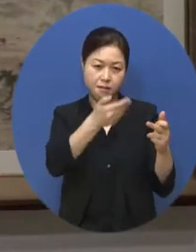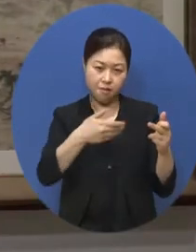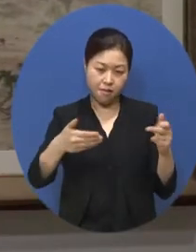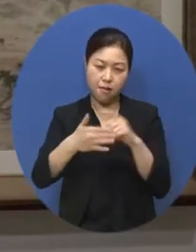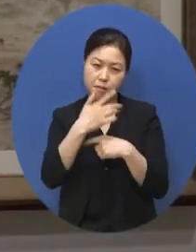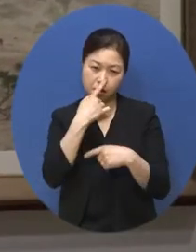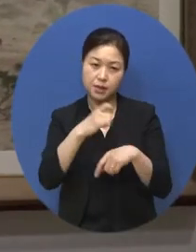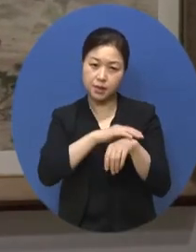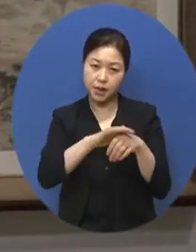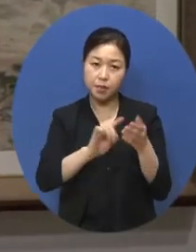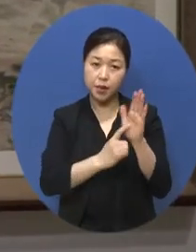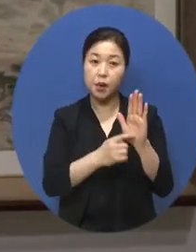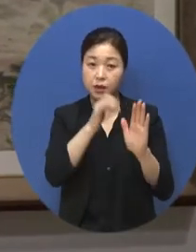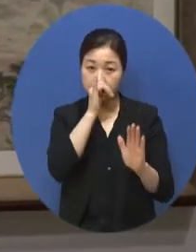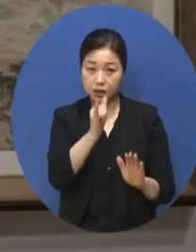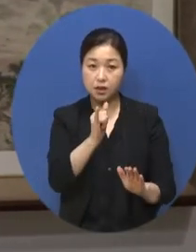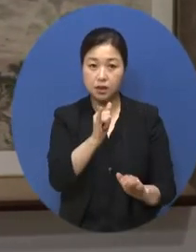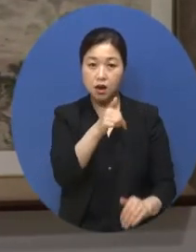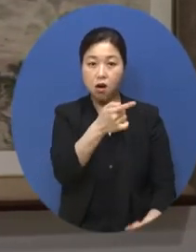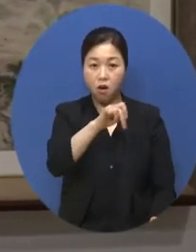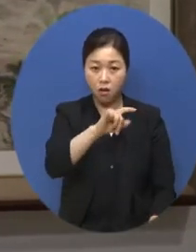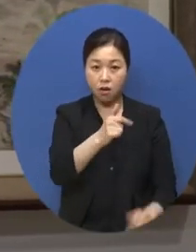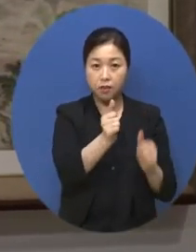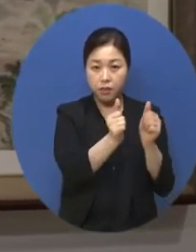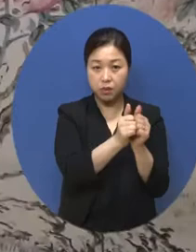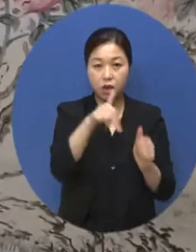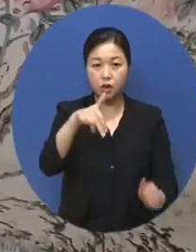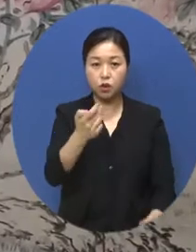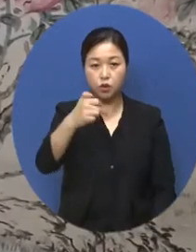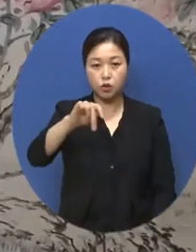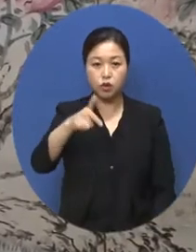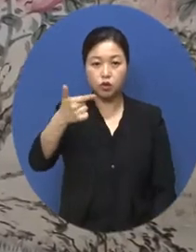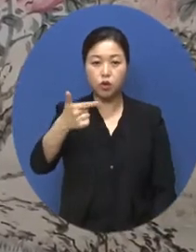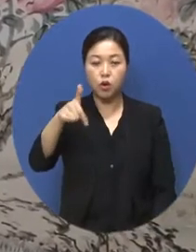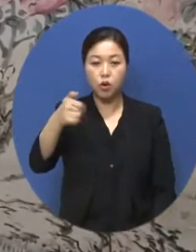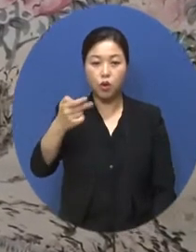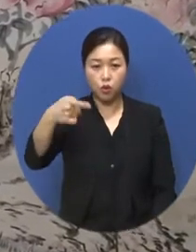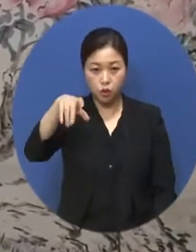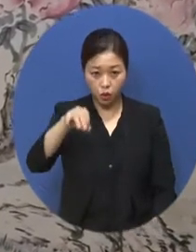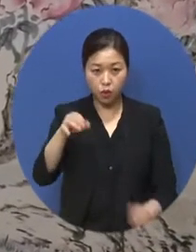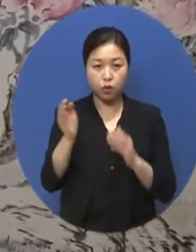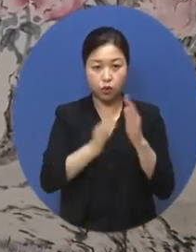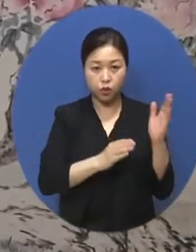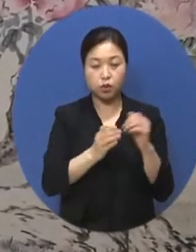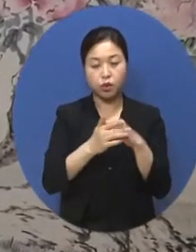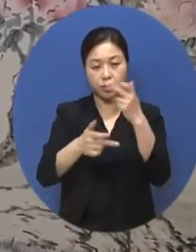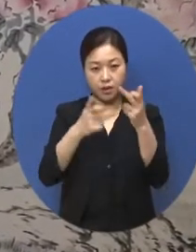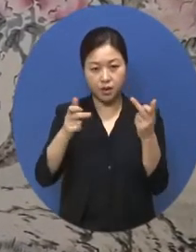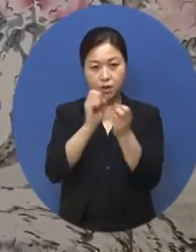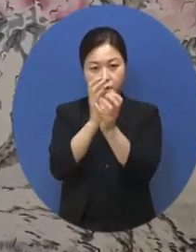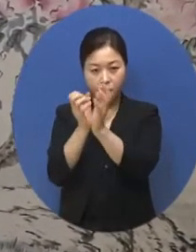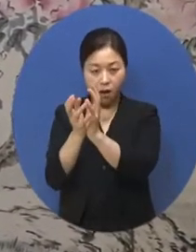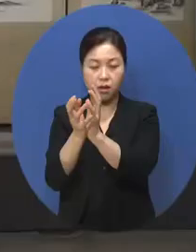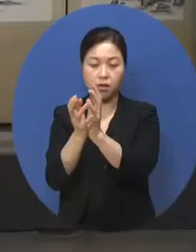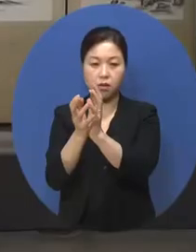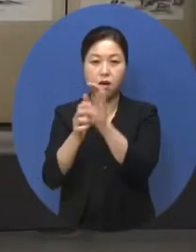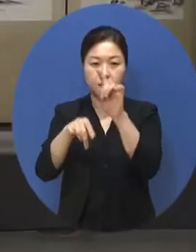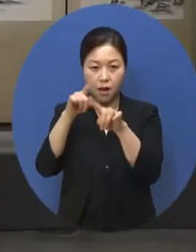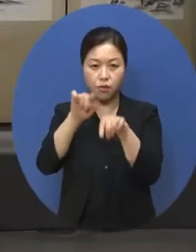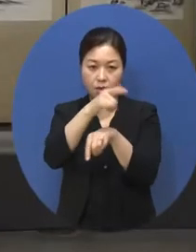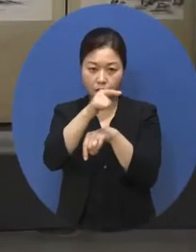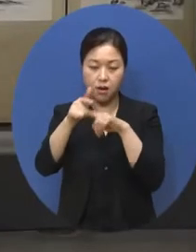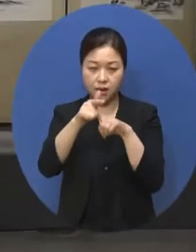붓질로 그려낸 남농허 원의 조춘고동과 관념적 산수화를 고수하며 사계절을 두 폭으로 표현한